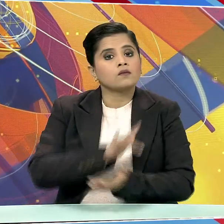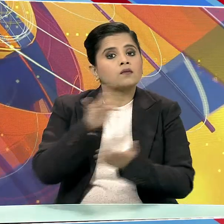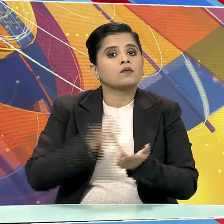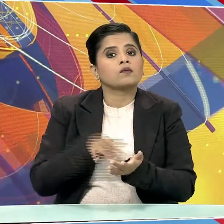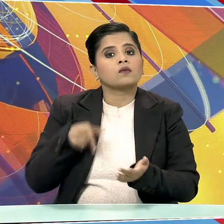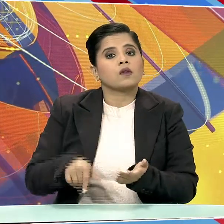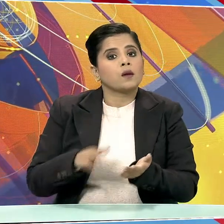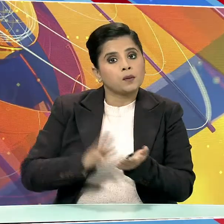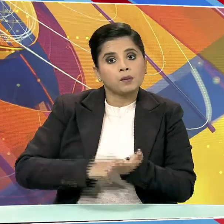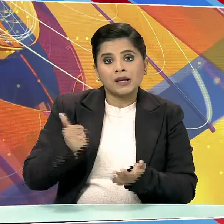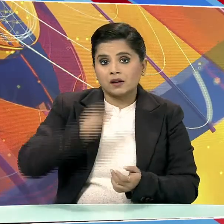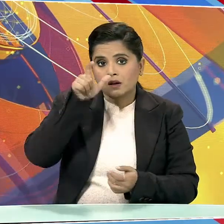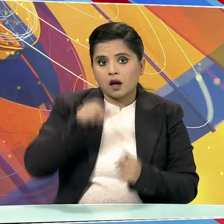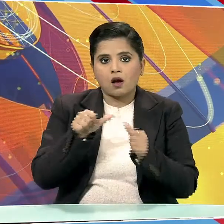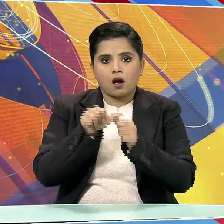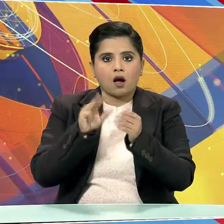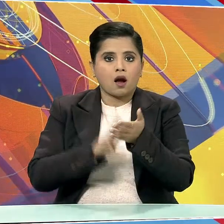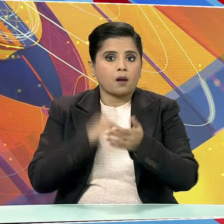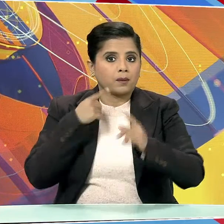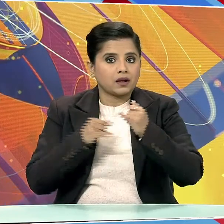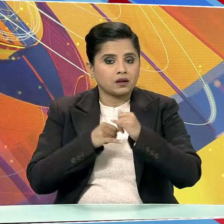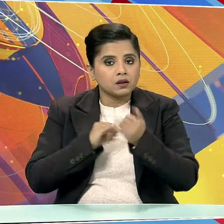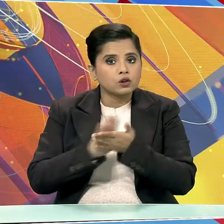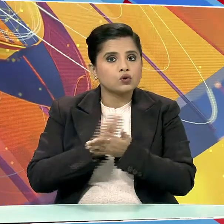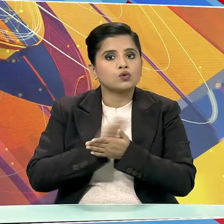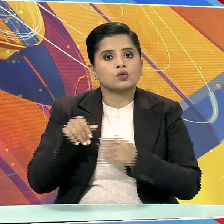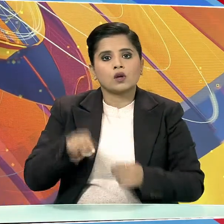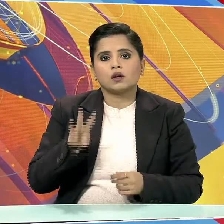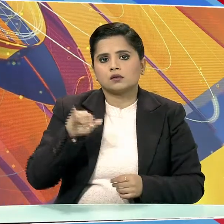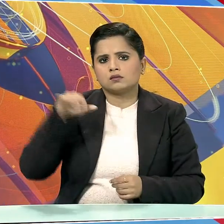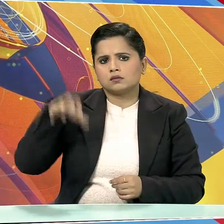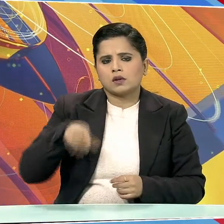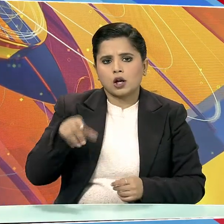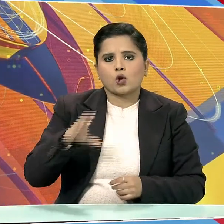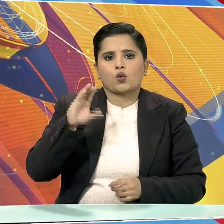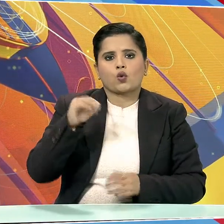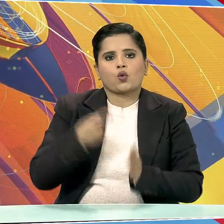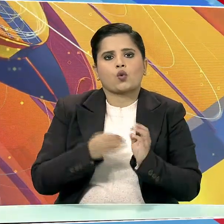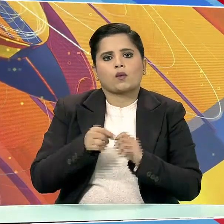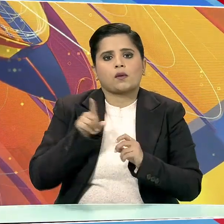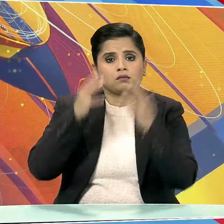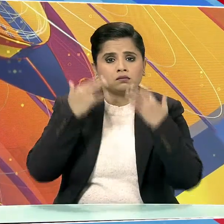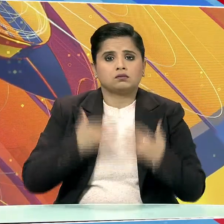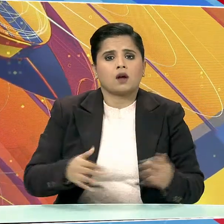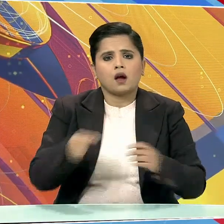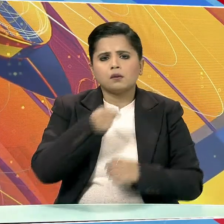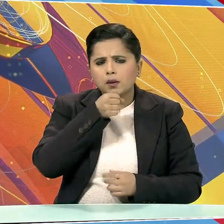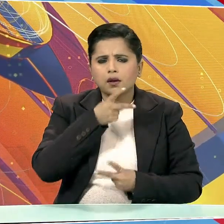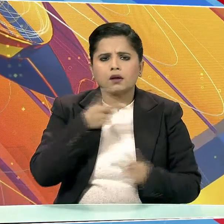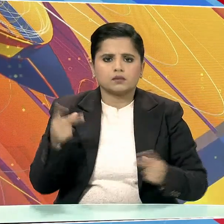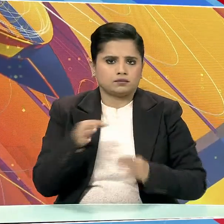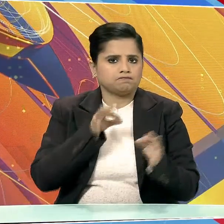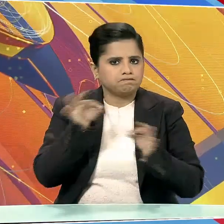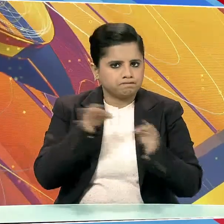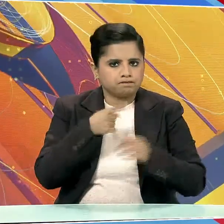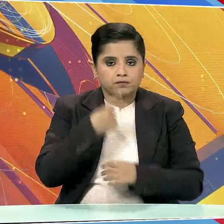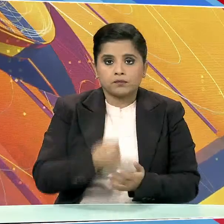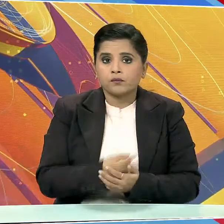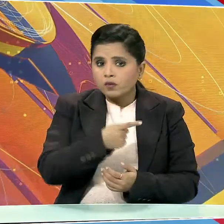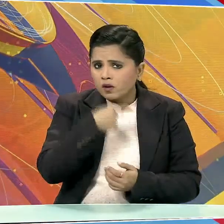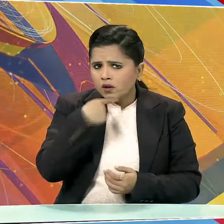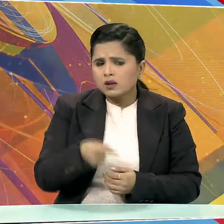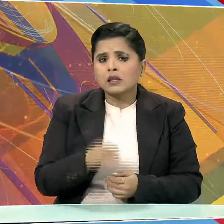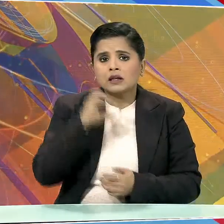केंद्रिये ग्रह मंत्री अमित शाह ने आज एच्छतीस गड़ के कोरवा में एक जनसभा को समोधित किया उन्होंने कहा कि